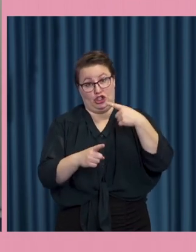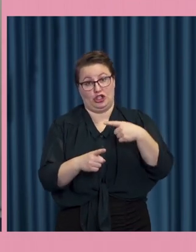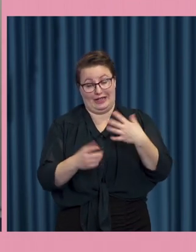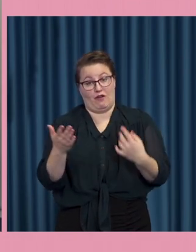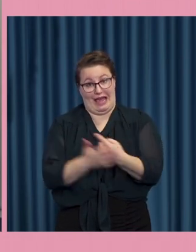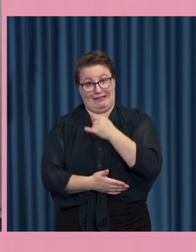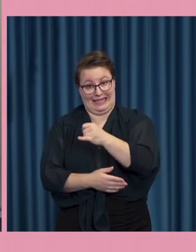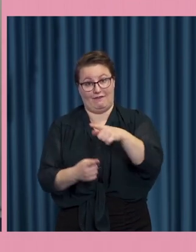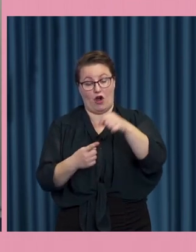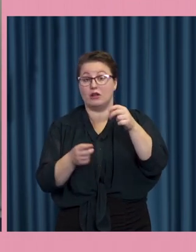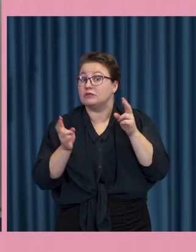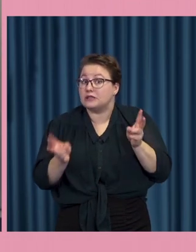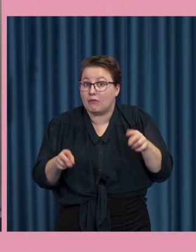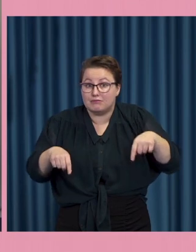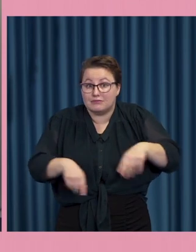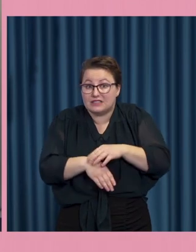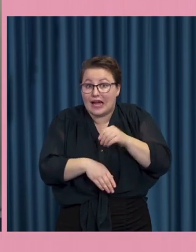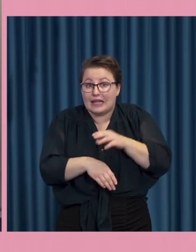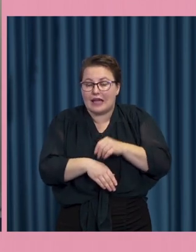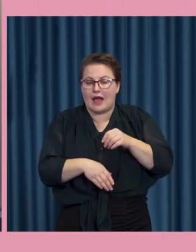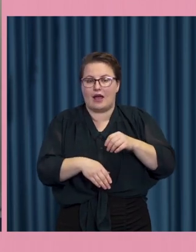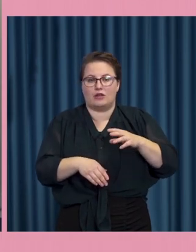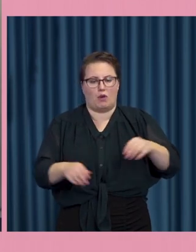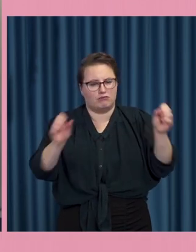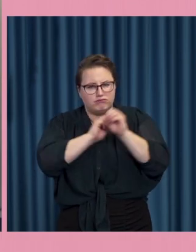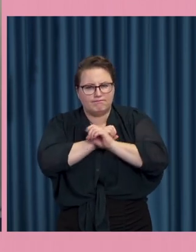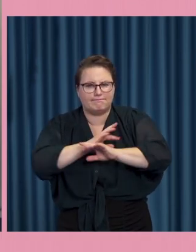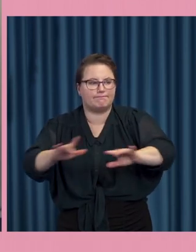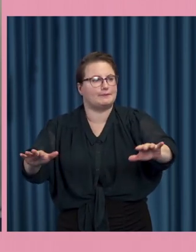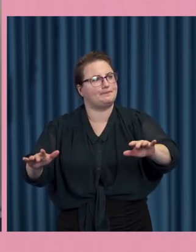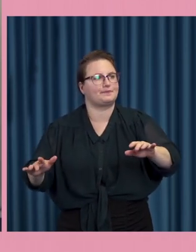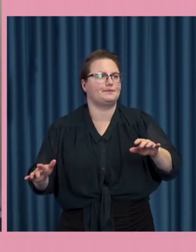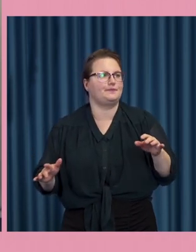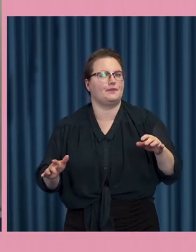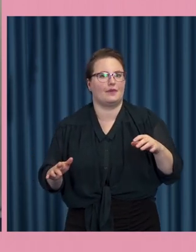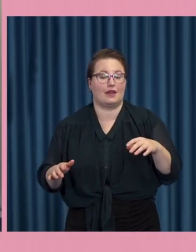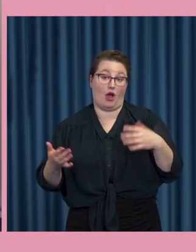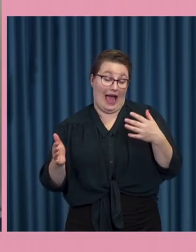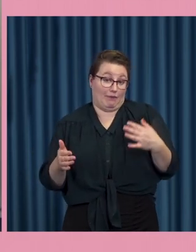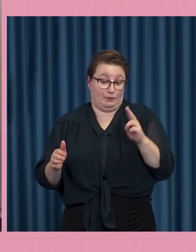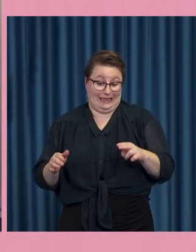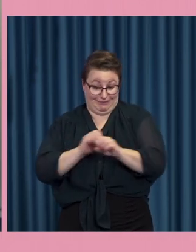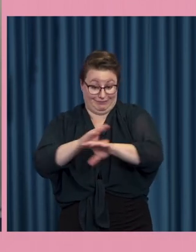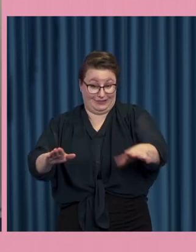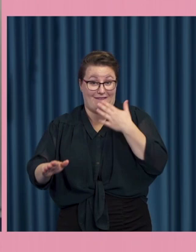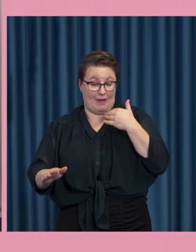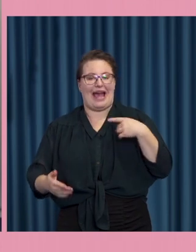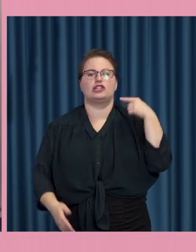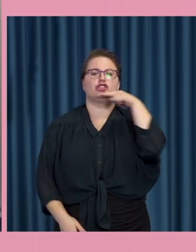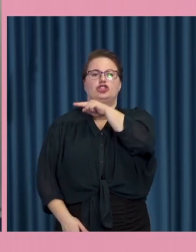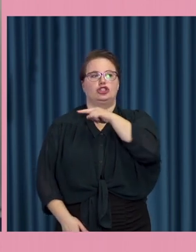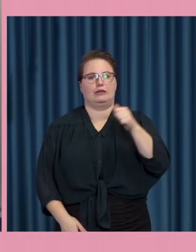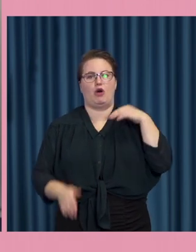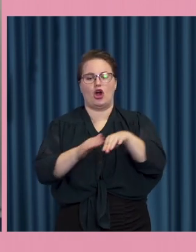också i Sverige där man spridde med rysk bakgrund påståenden av typ att